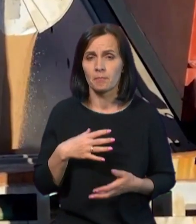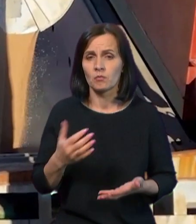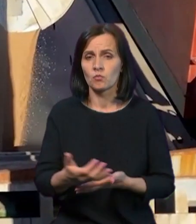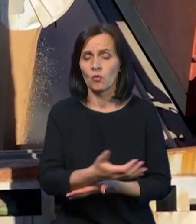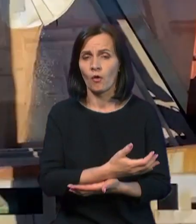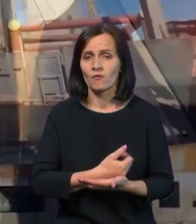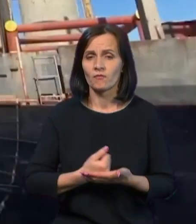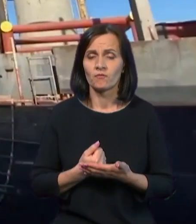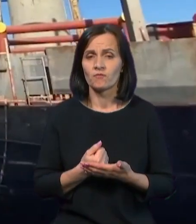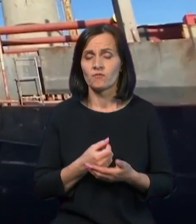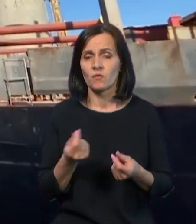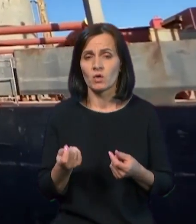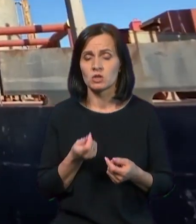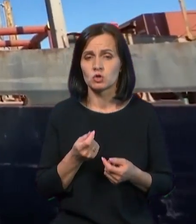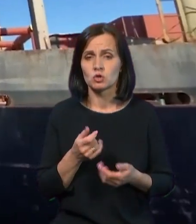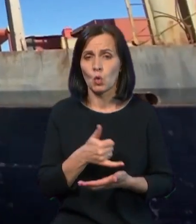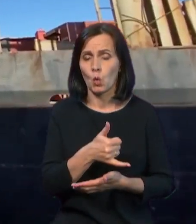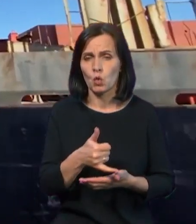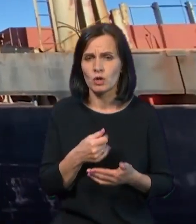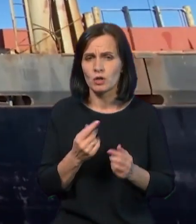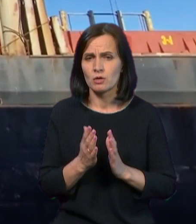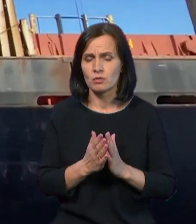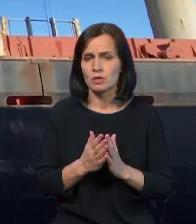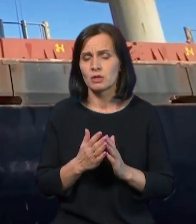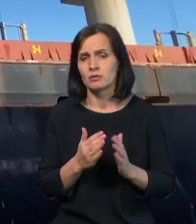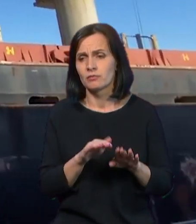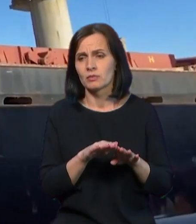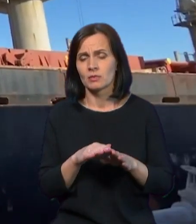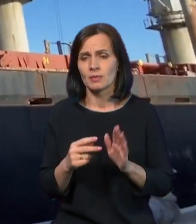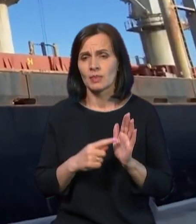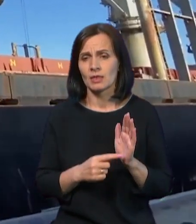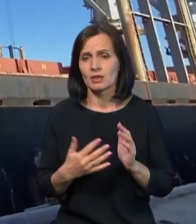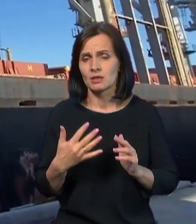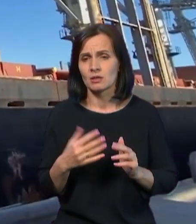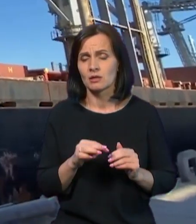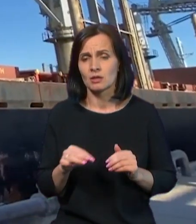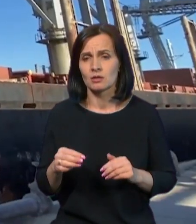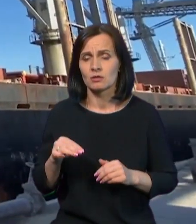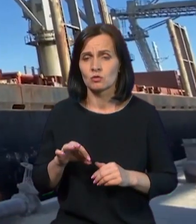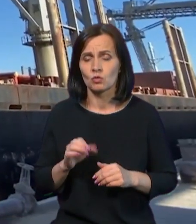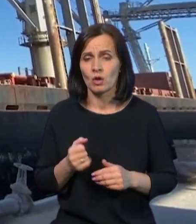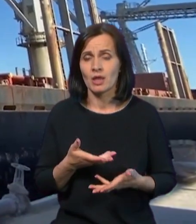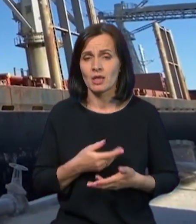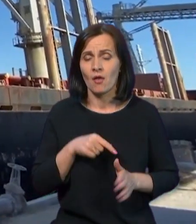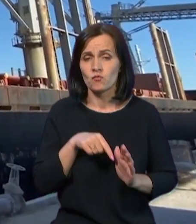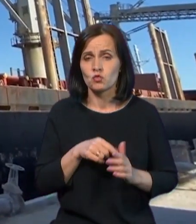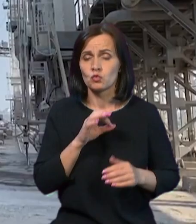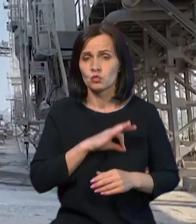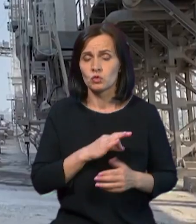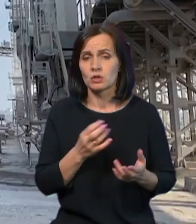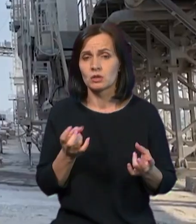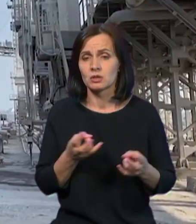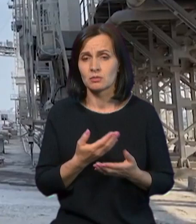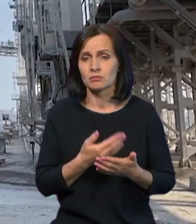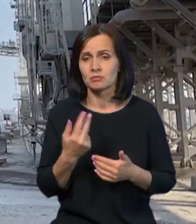65-68 мільйонів тонн. Нам на внутрішнє споживання треба близько 25, тому наш експорт